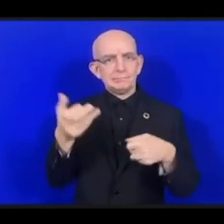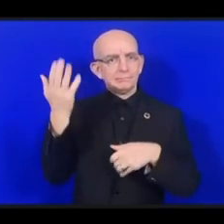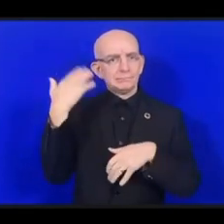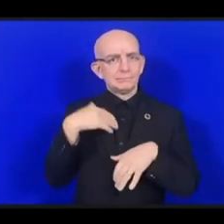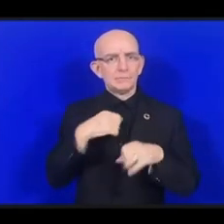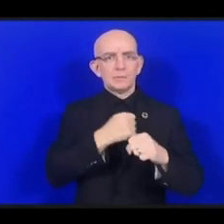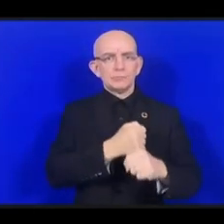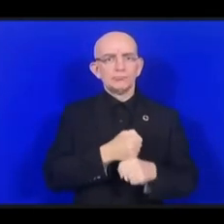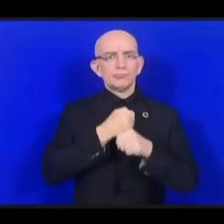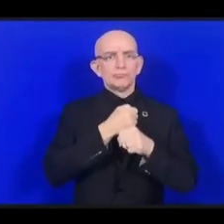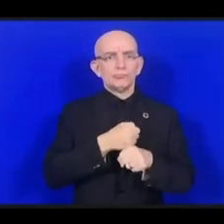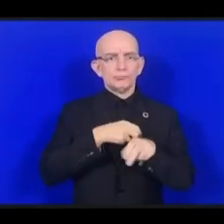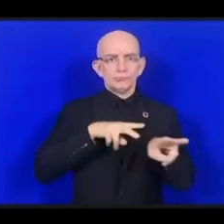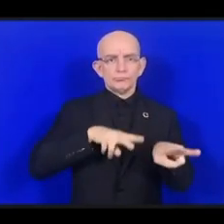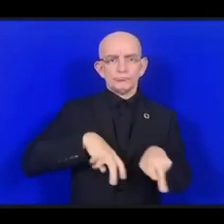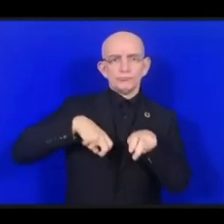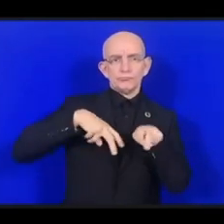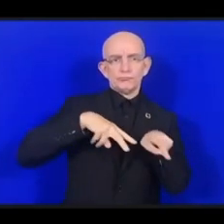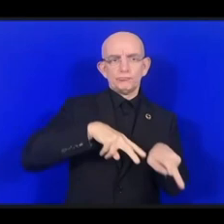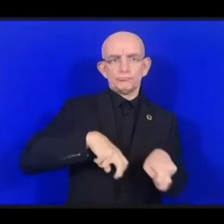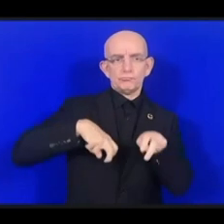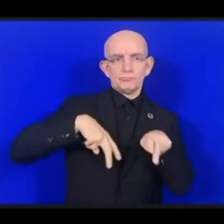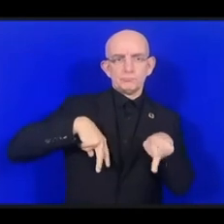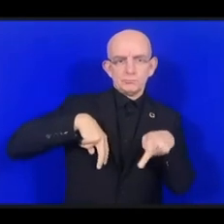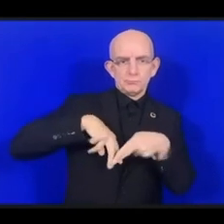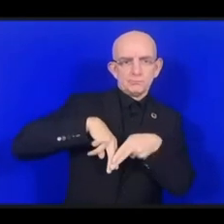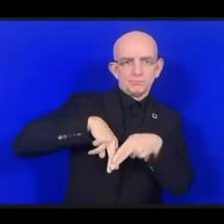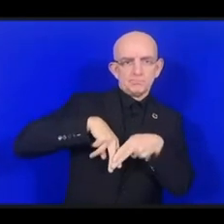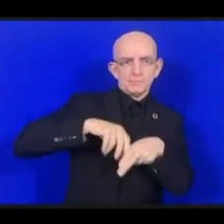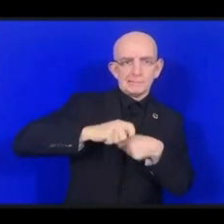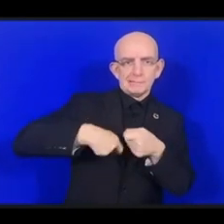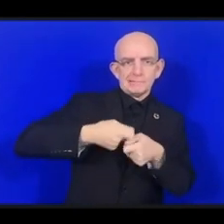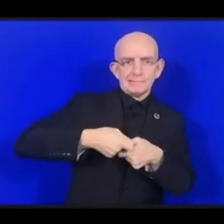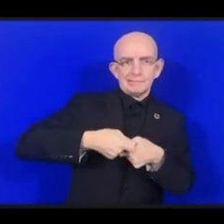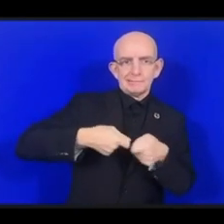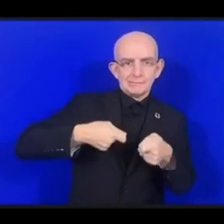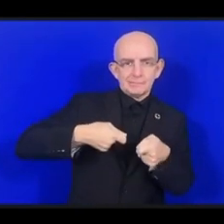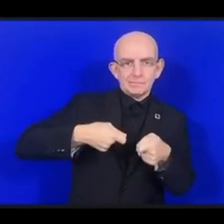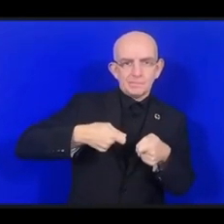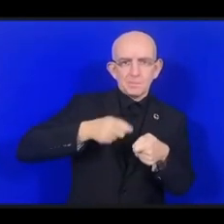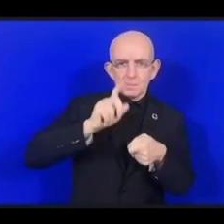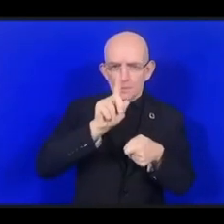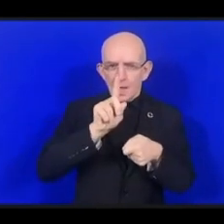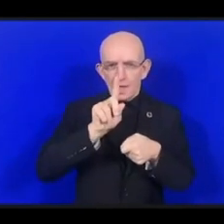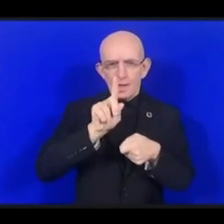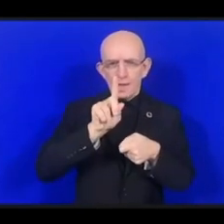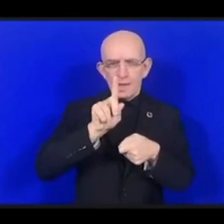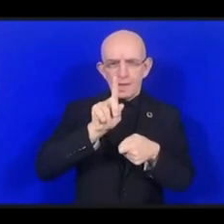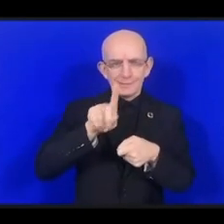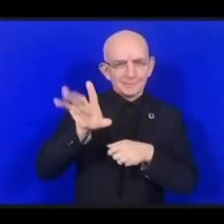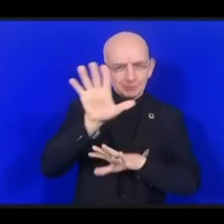которая связывает ноги лошади и сковывает движение. Но при этом